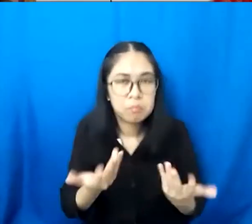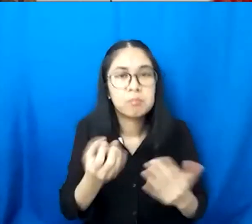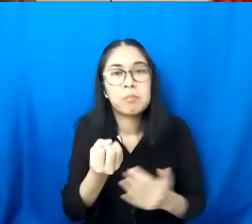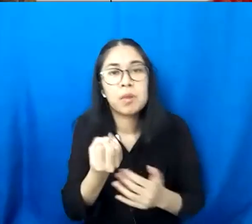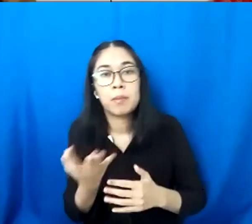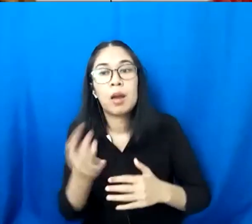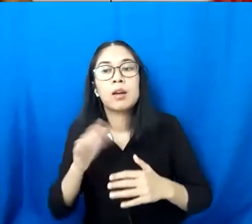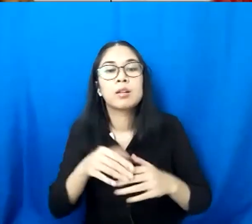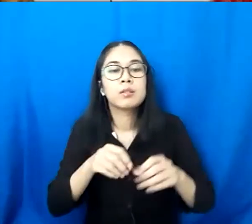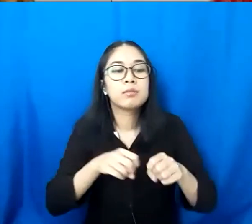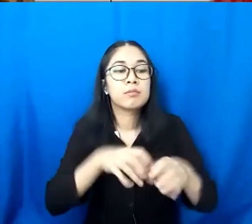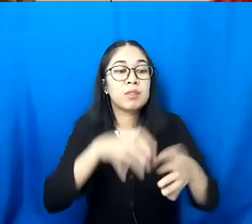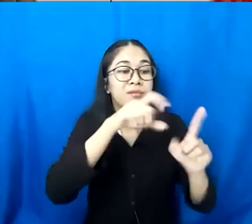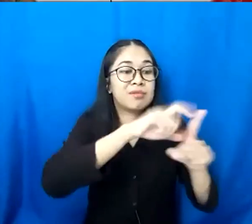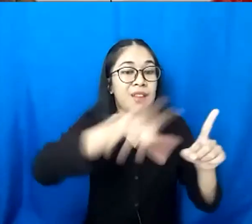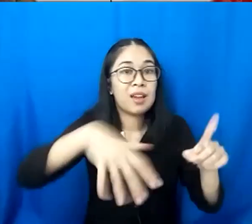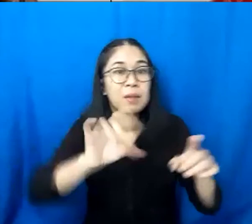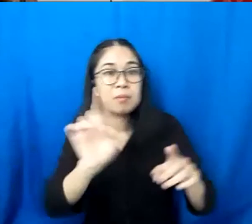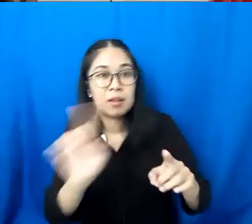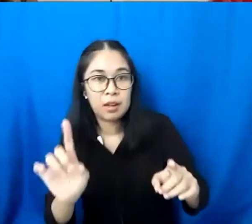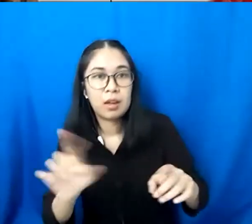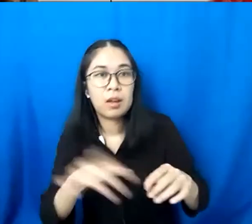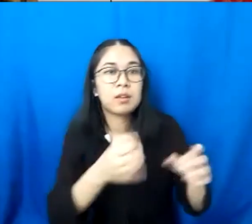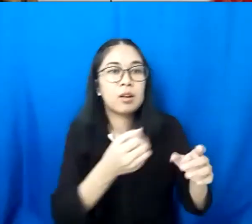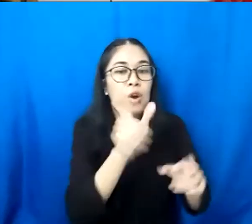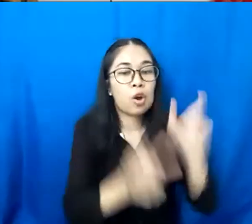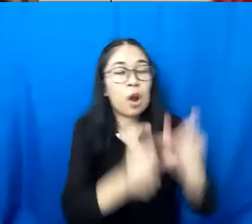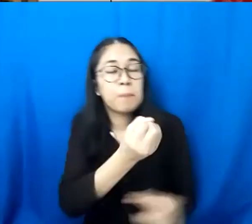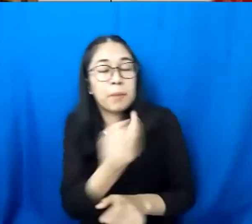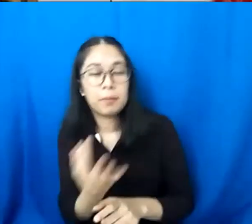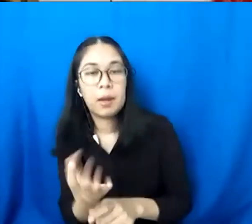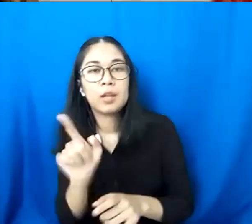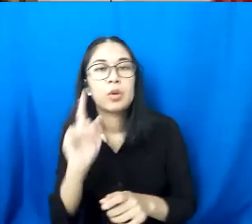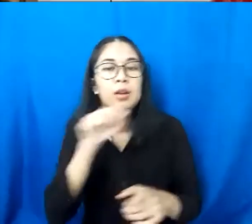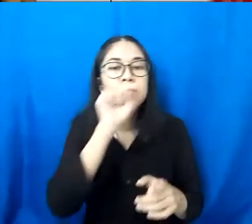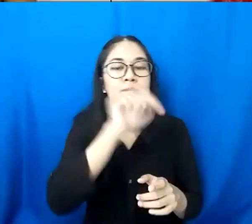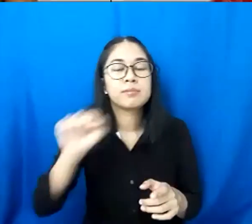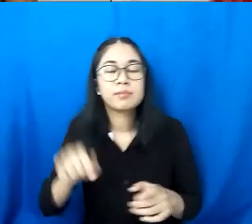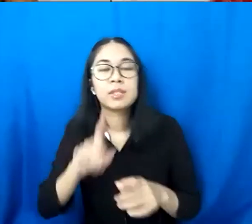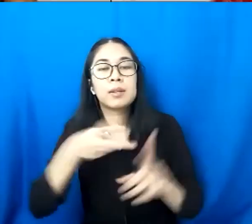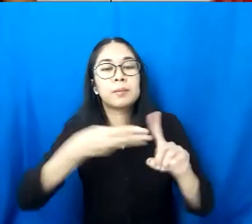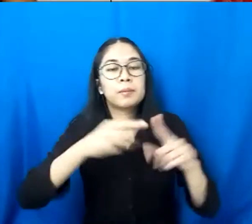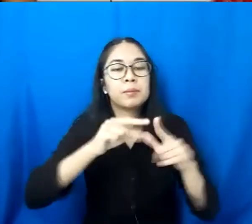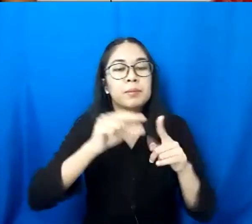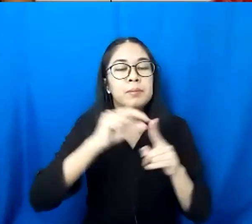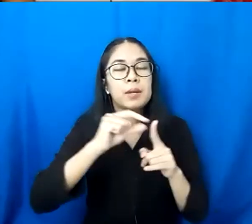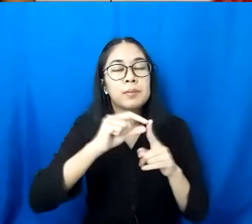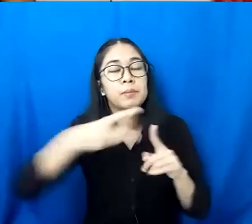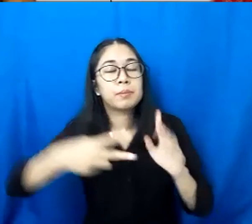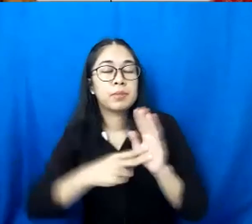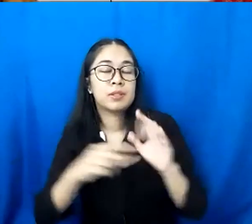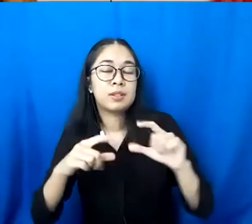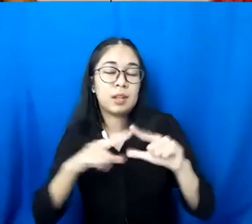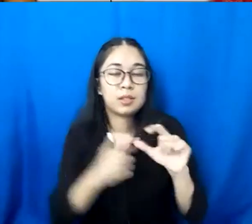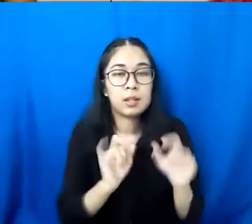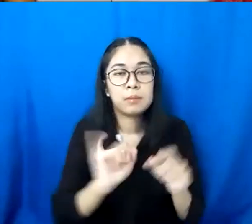daerah mana saja berapa orang dan itu di tagging oleh Bapenas dan Keuangan sehingga semua dana stunting kita bisa tahu